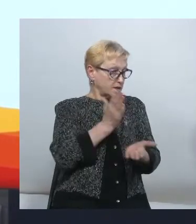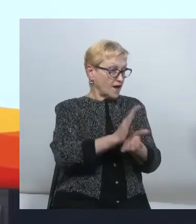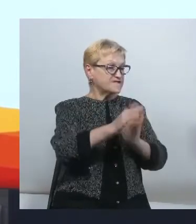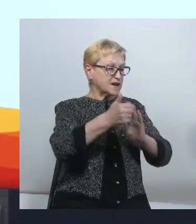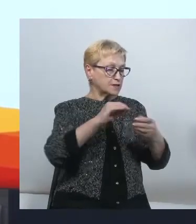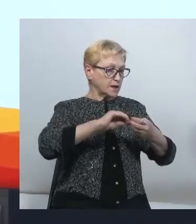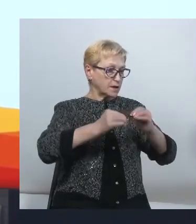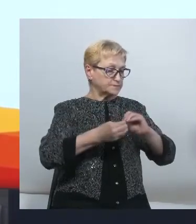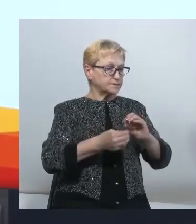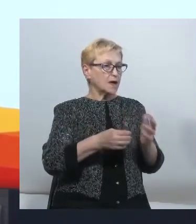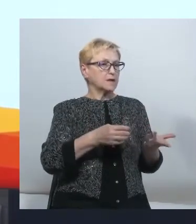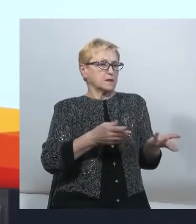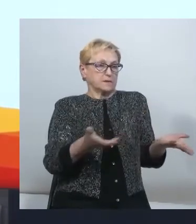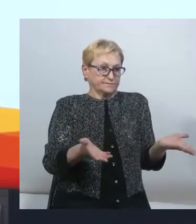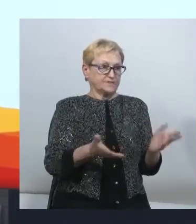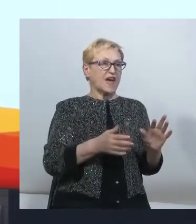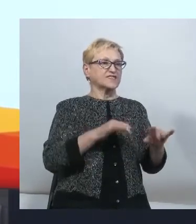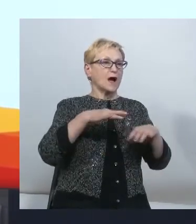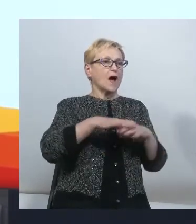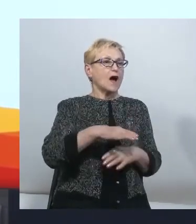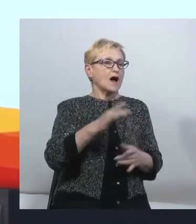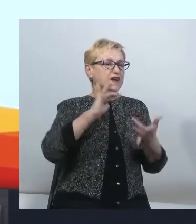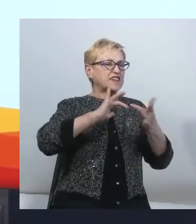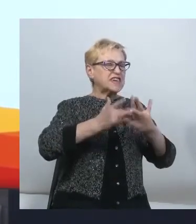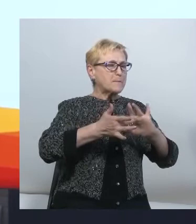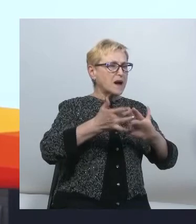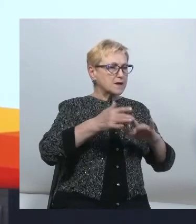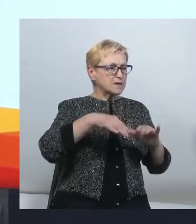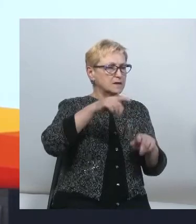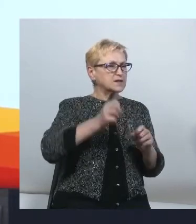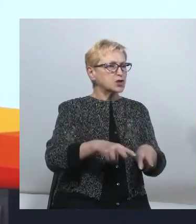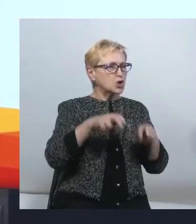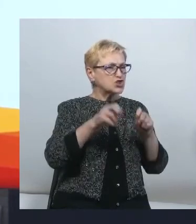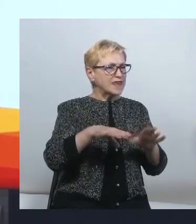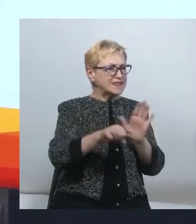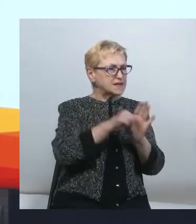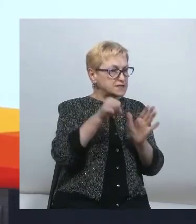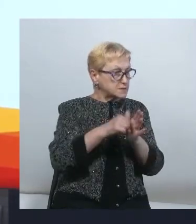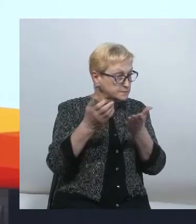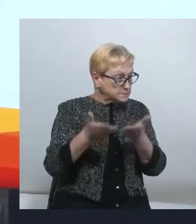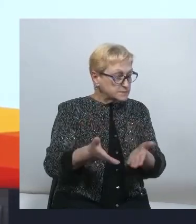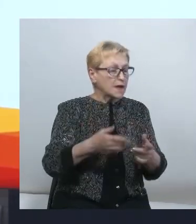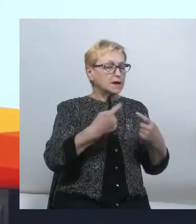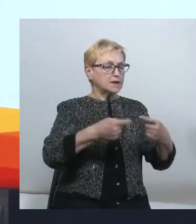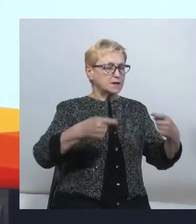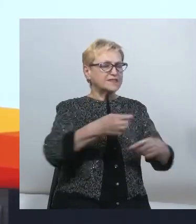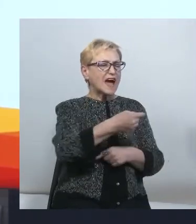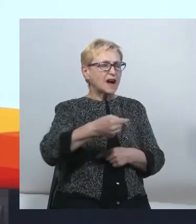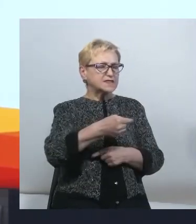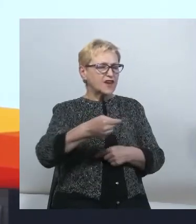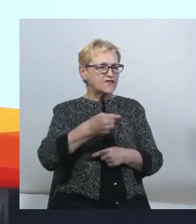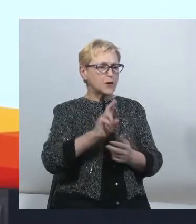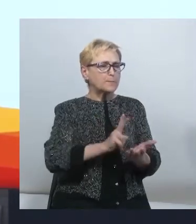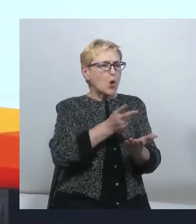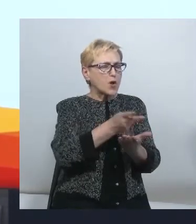Мається на увазі кіберзлочинність, мається на увазі зловживання персональними даними і інші такі негативні прояви. Відповідно, це потрібно